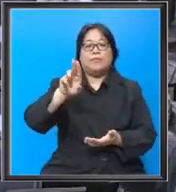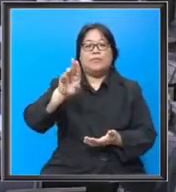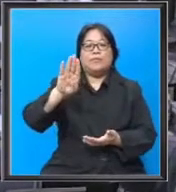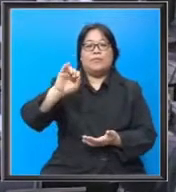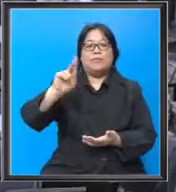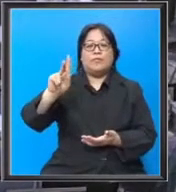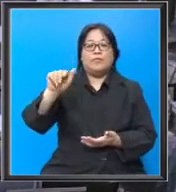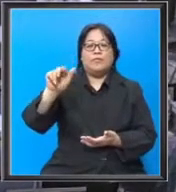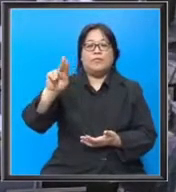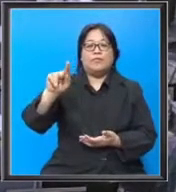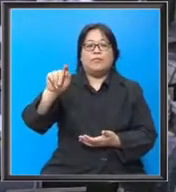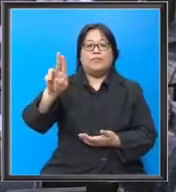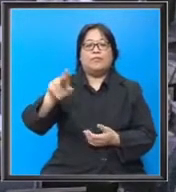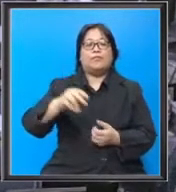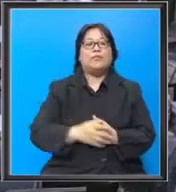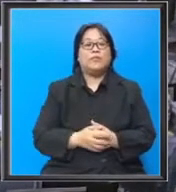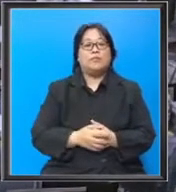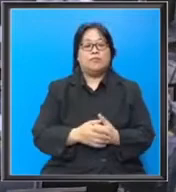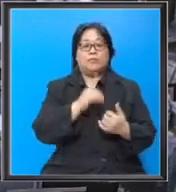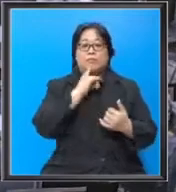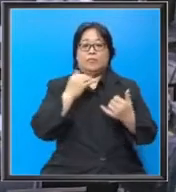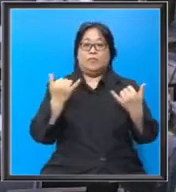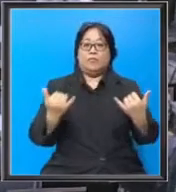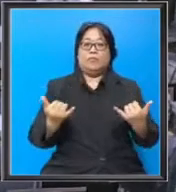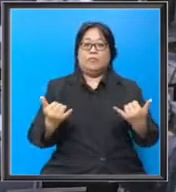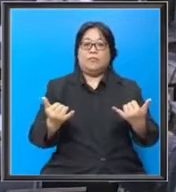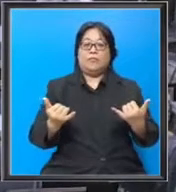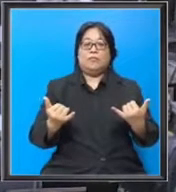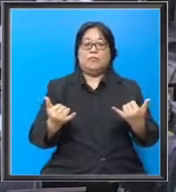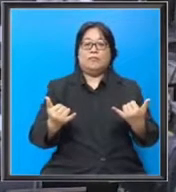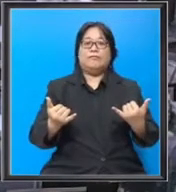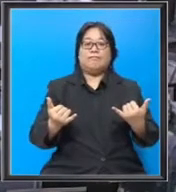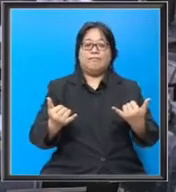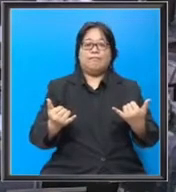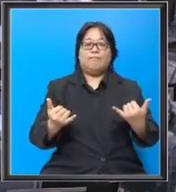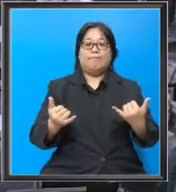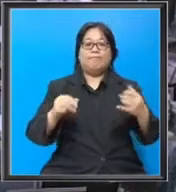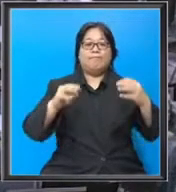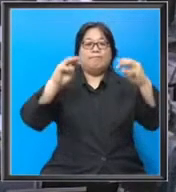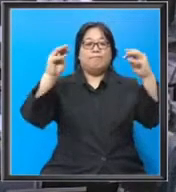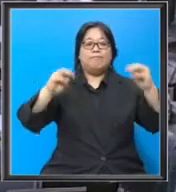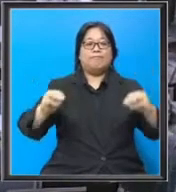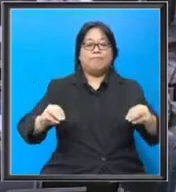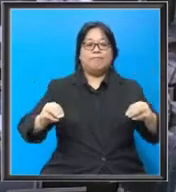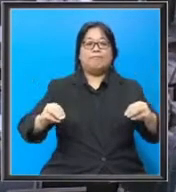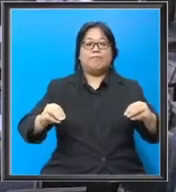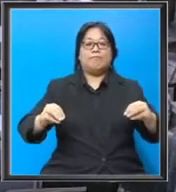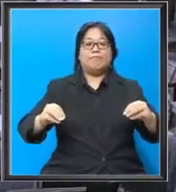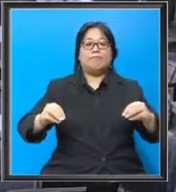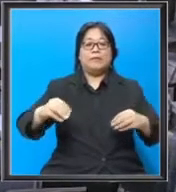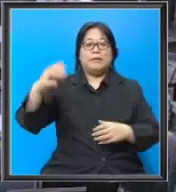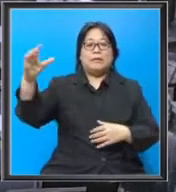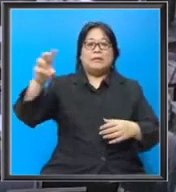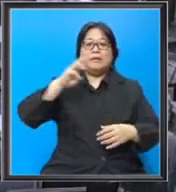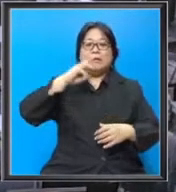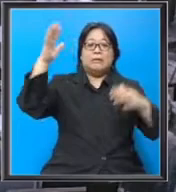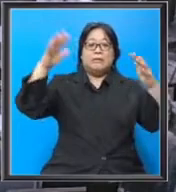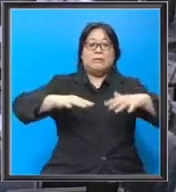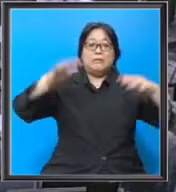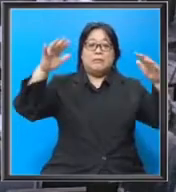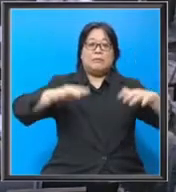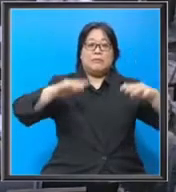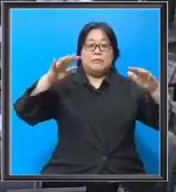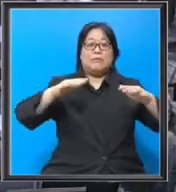dan di mana masa sekarang musim tungkujuh berlaku dan menyebabkan